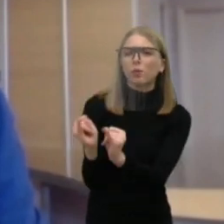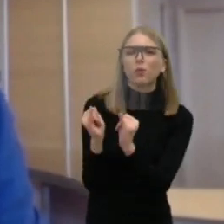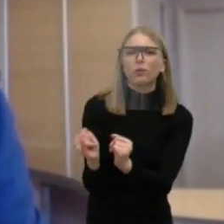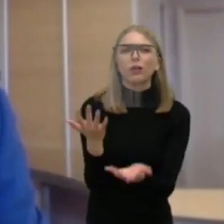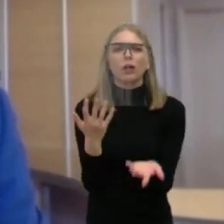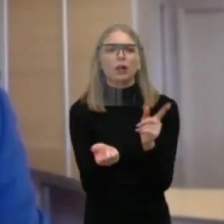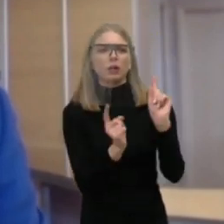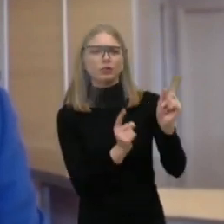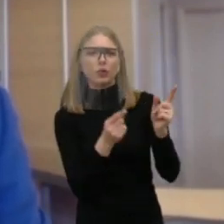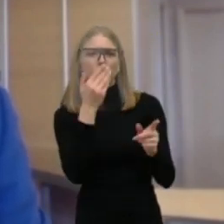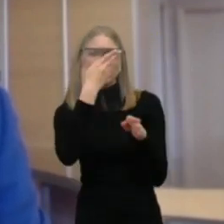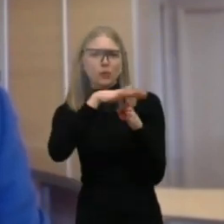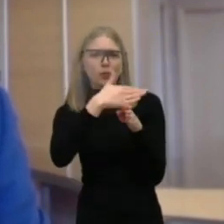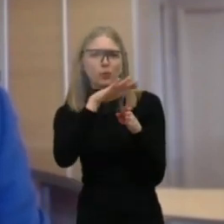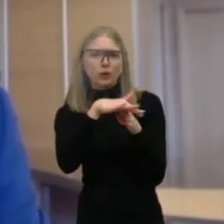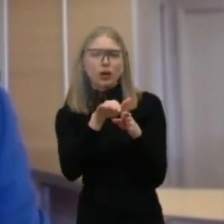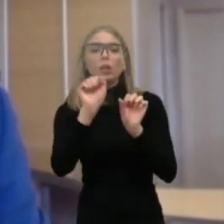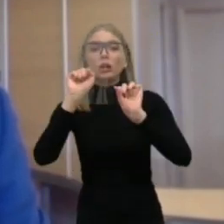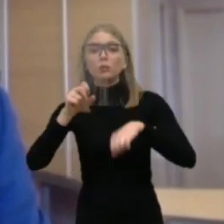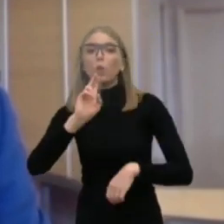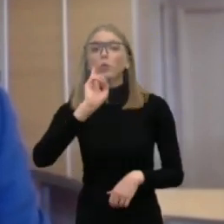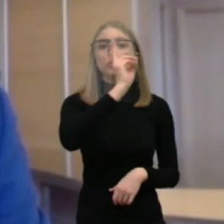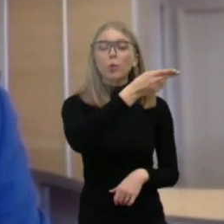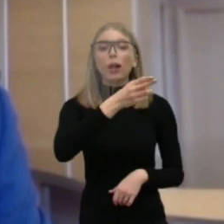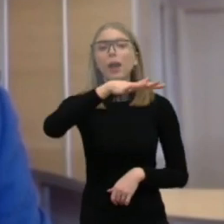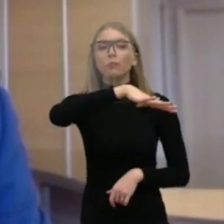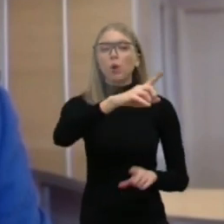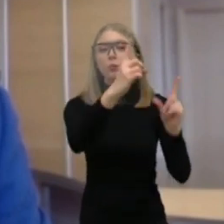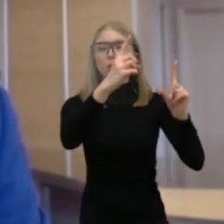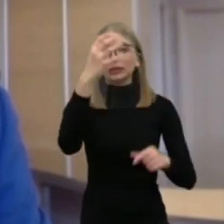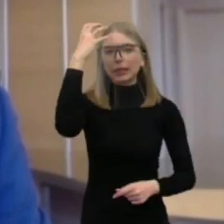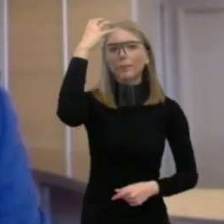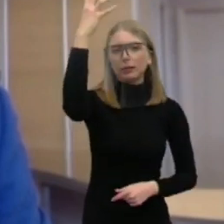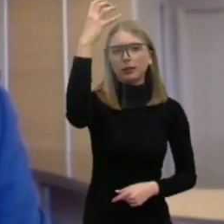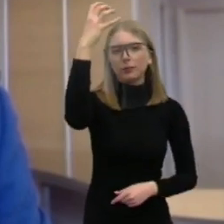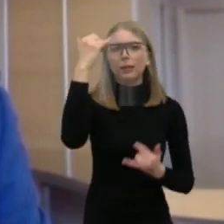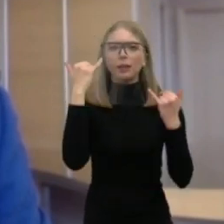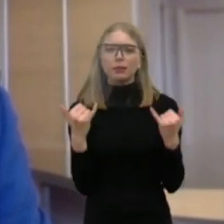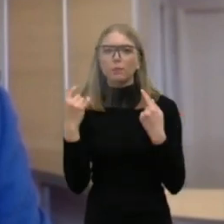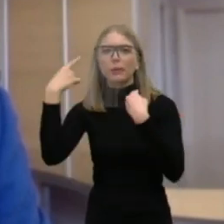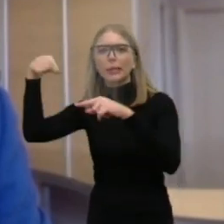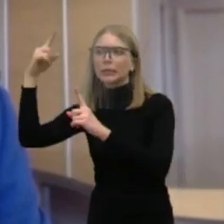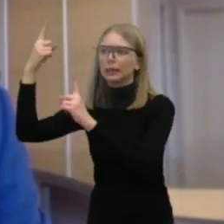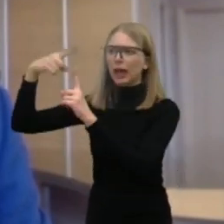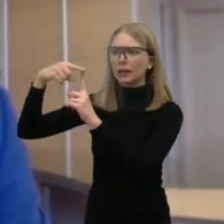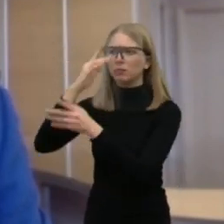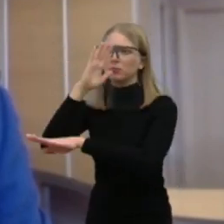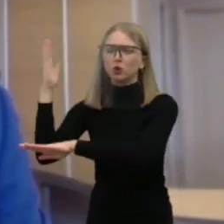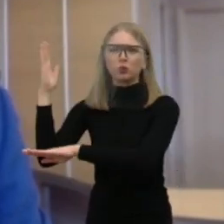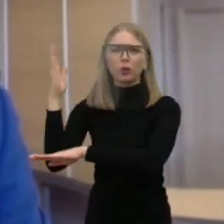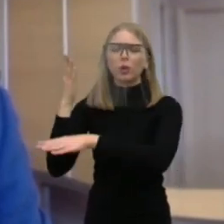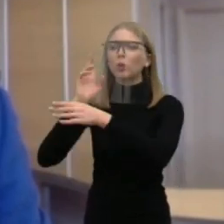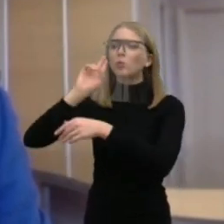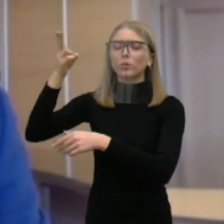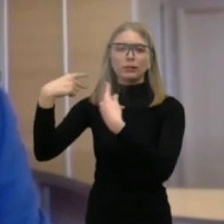atvejai, tai vienas bus adresatas aplinkos apsaugos departamentas. Tai eilėje, eilė kartų